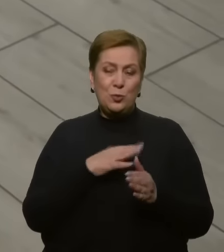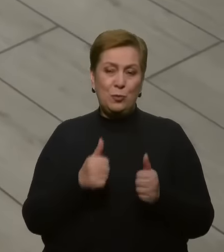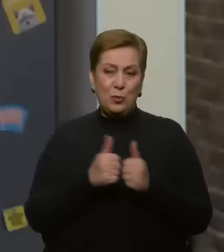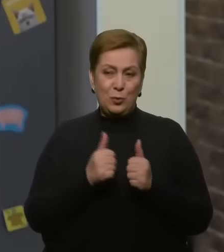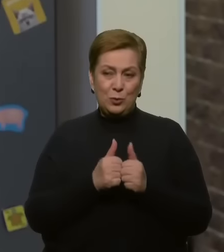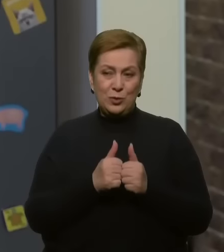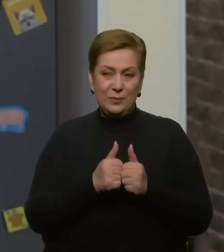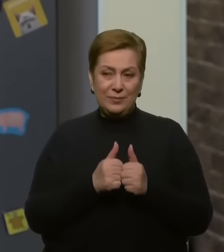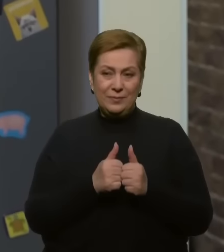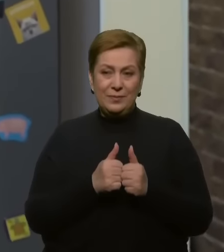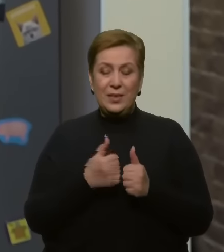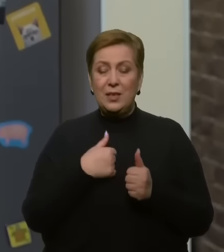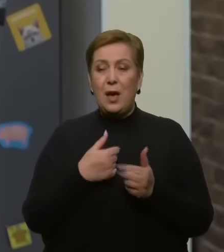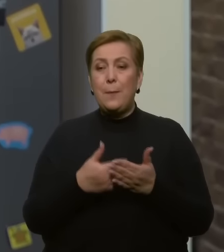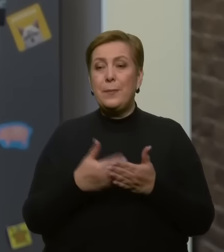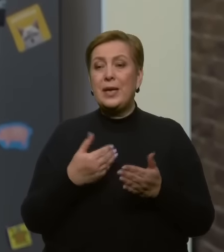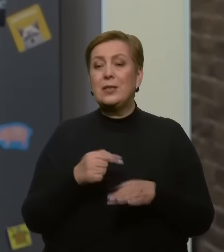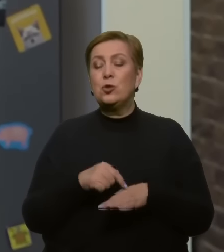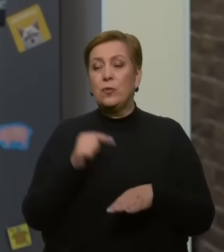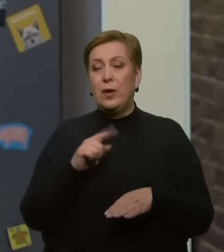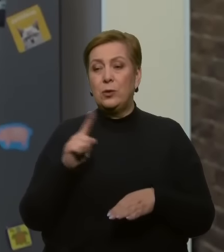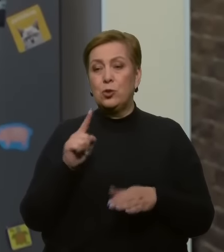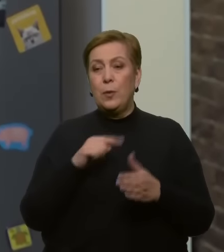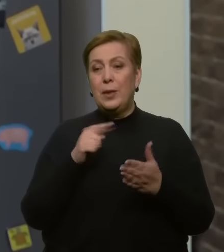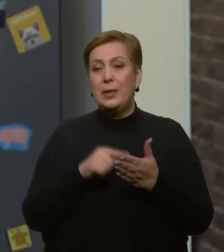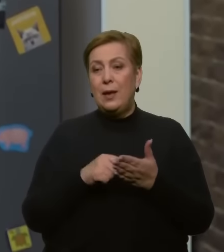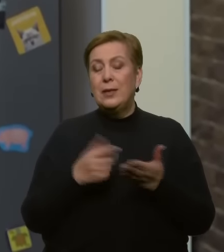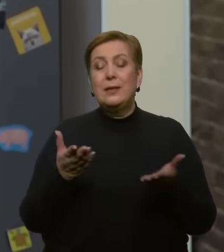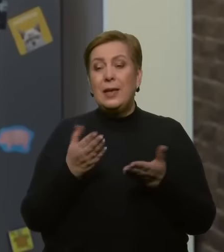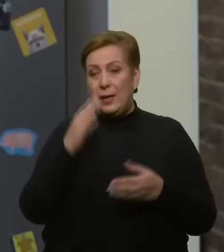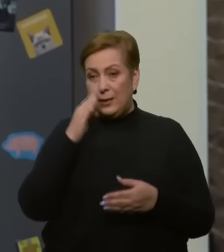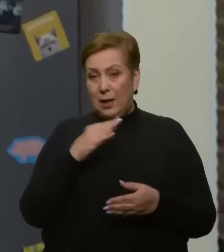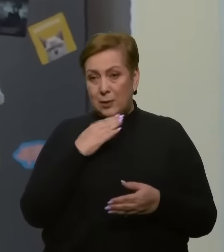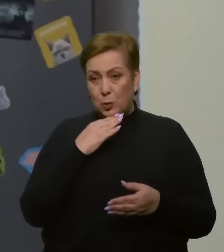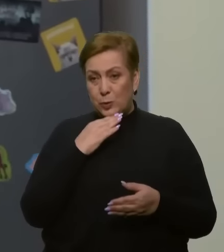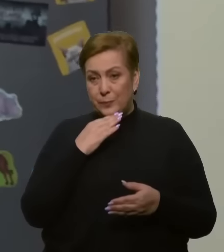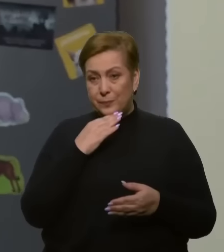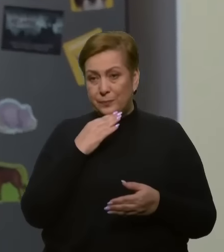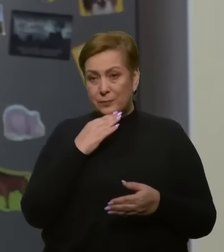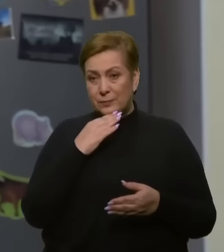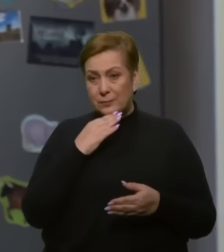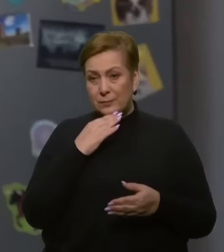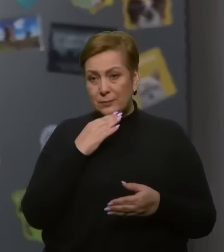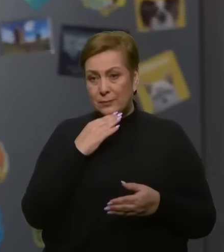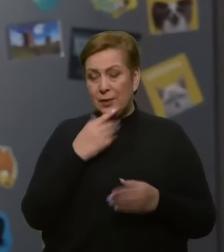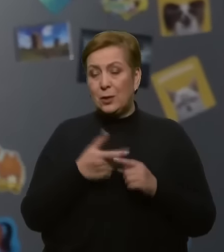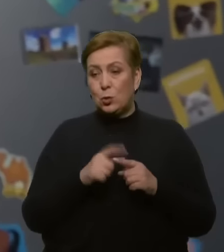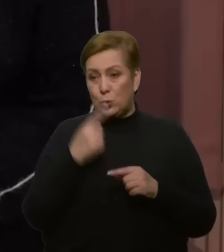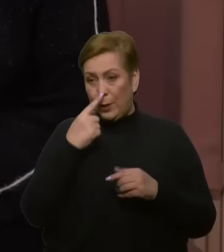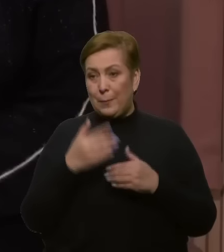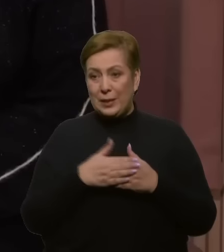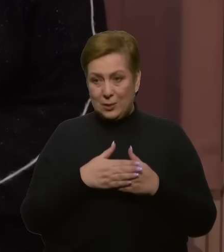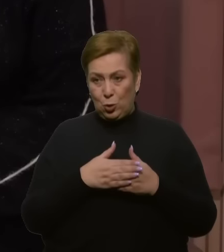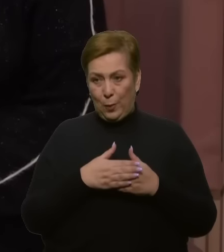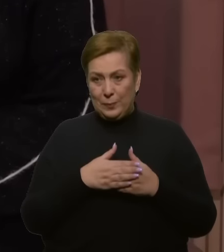тобою. Я перечуваю, що питання, а де тато? Воно вже дуже-дуже близько.